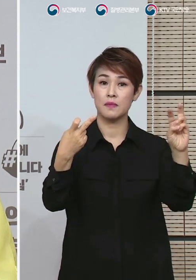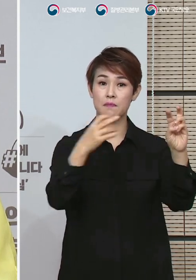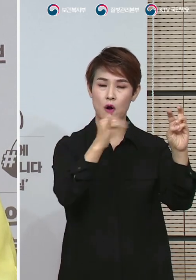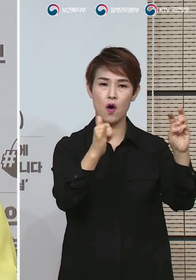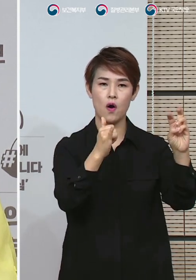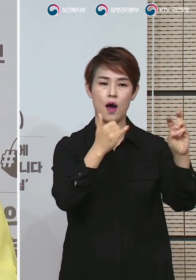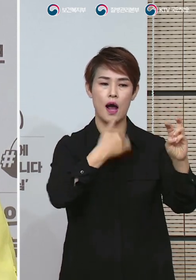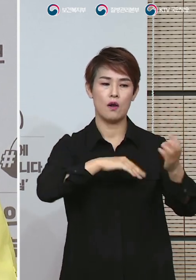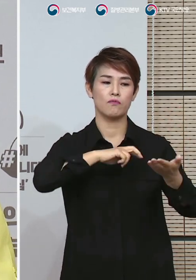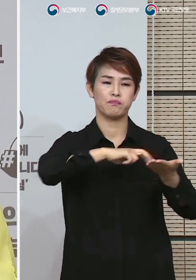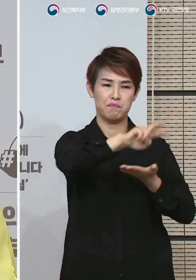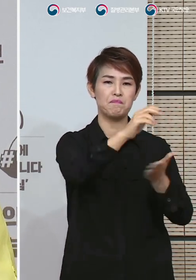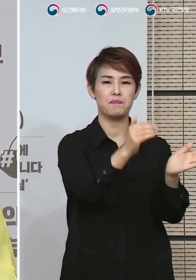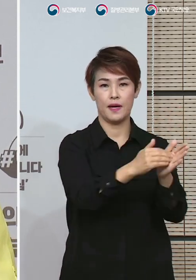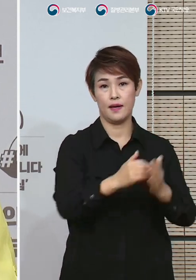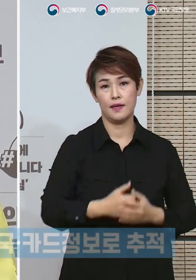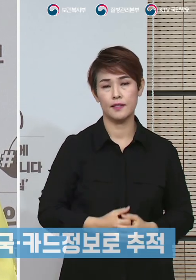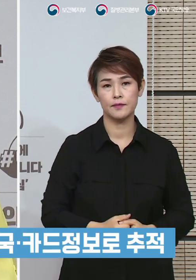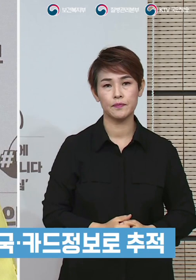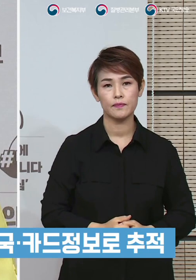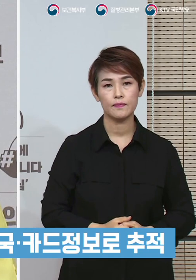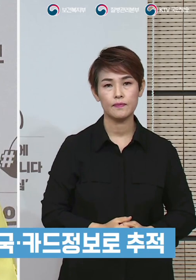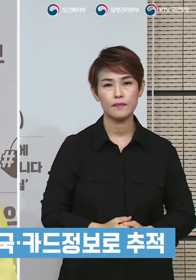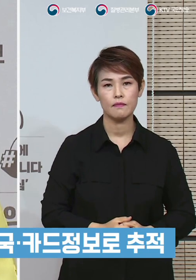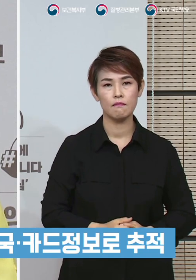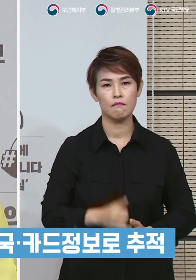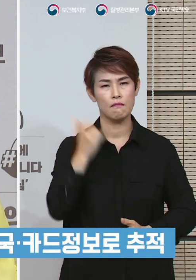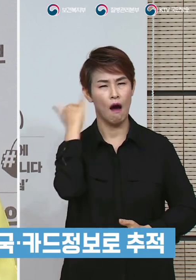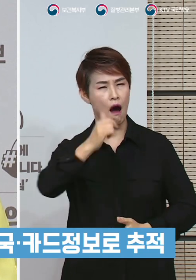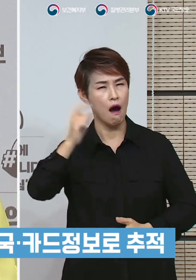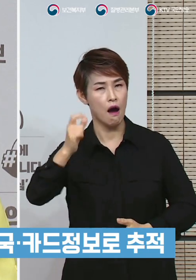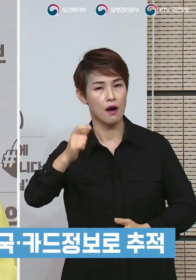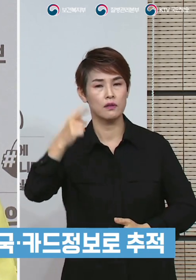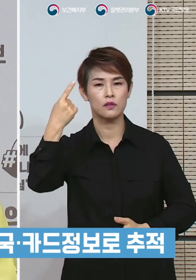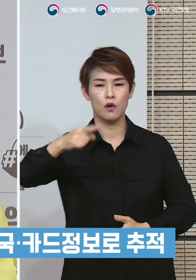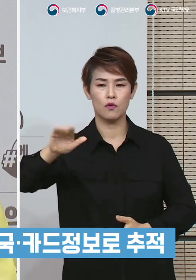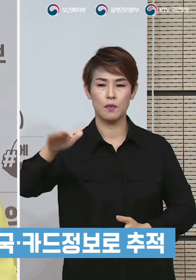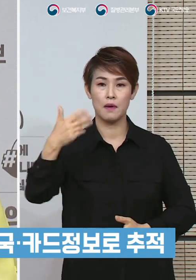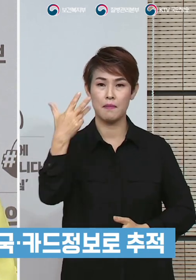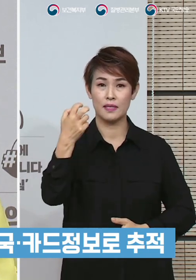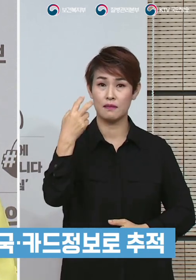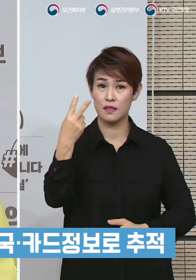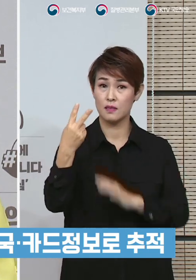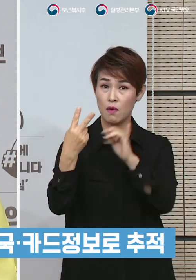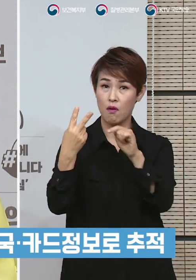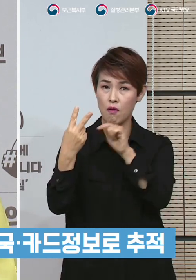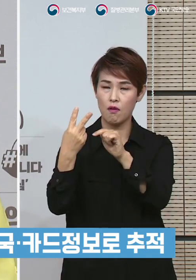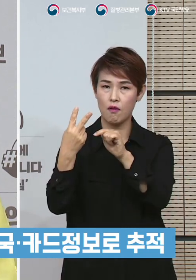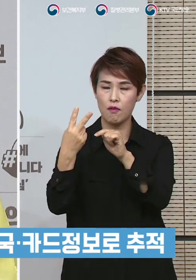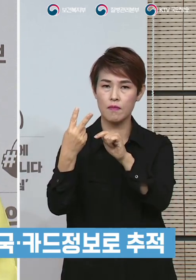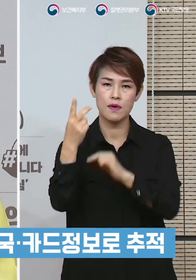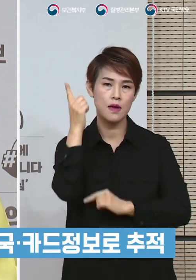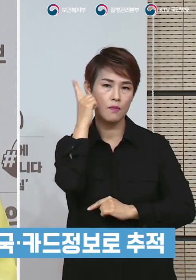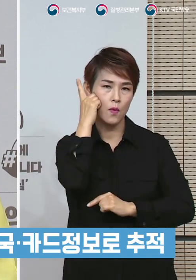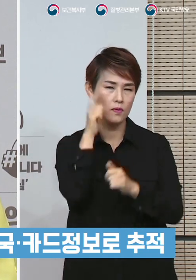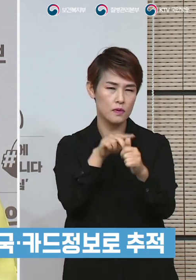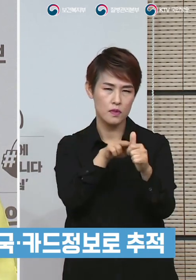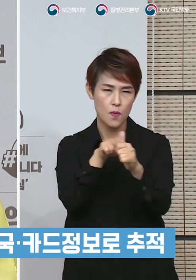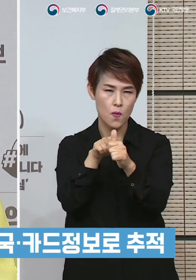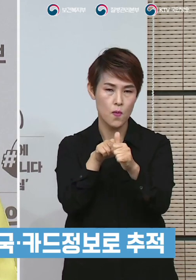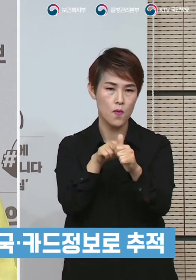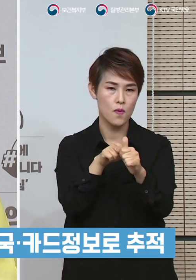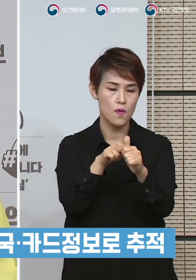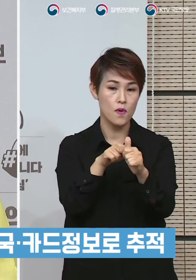안내 문자를 발송하였습니다. 연락이 닿지 않는 1,982명에 대해서는 기지국 정보, 클럽